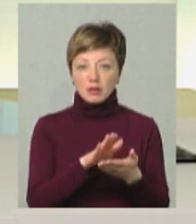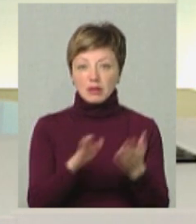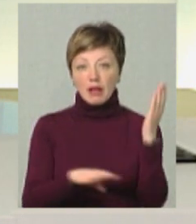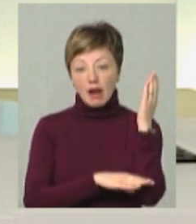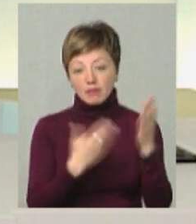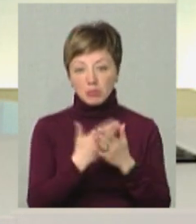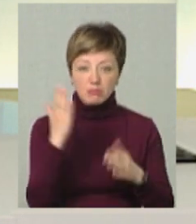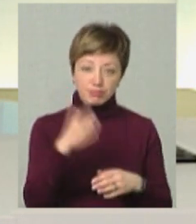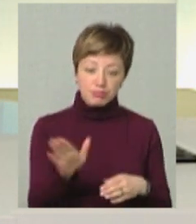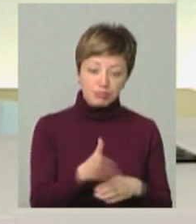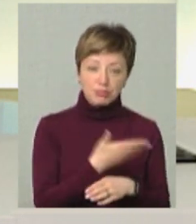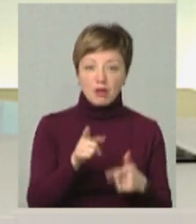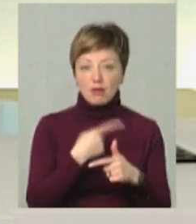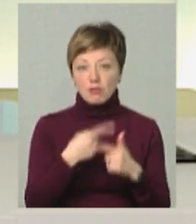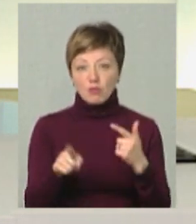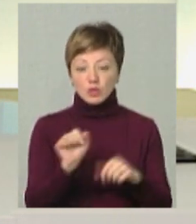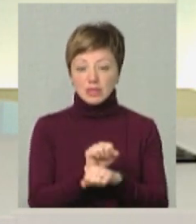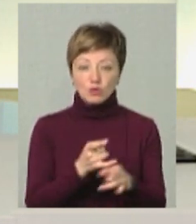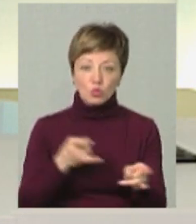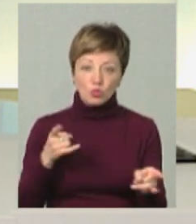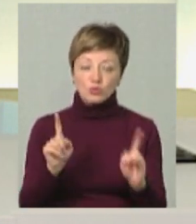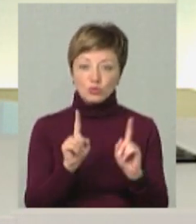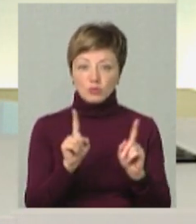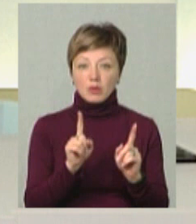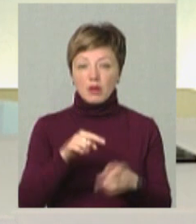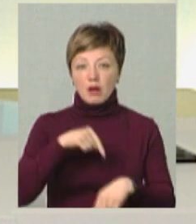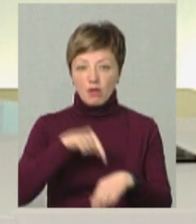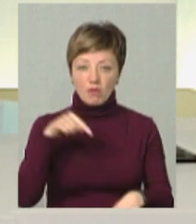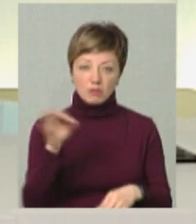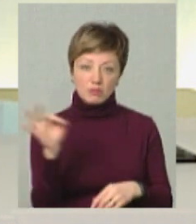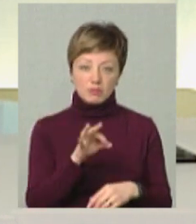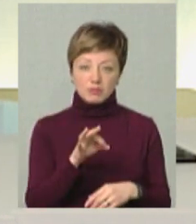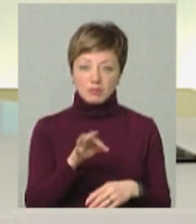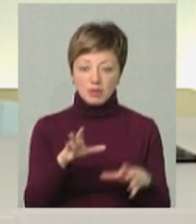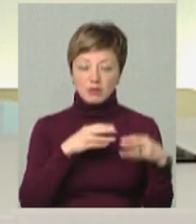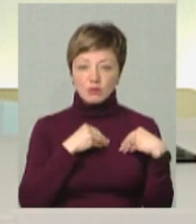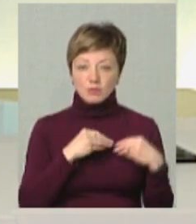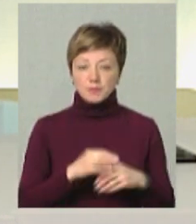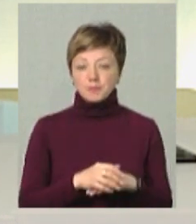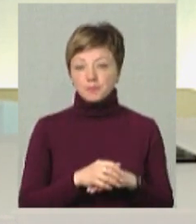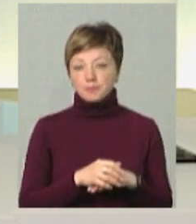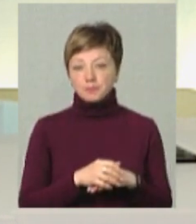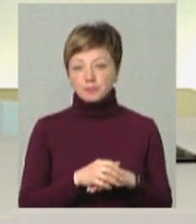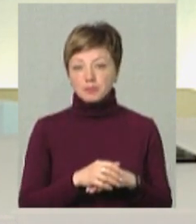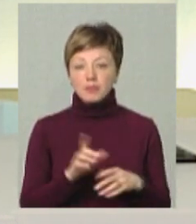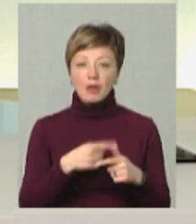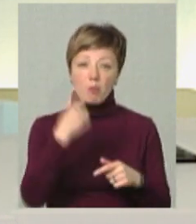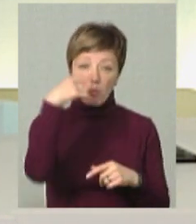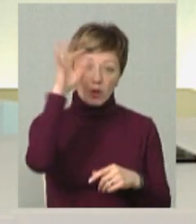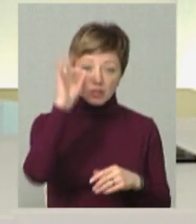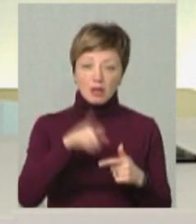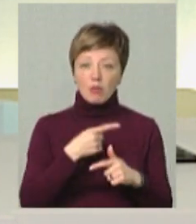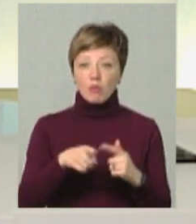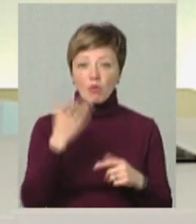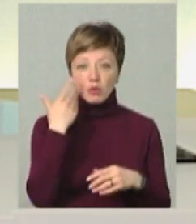дерево, або, наприклад, якісь заторки, чи ще щось, для того, щоб ми могли, як би, разом або з силами, там, поліція, або